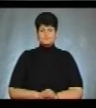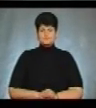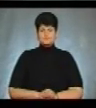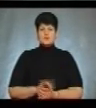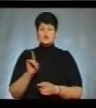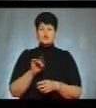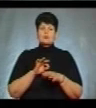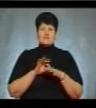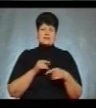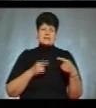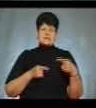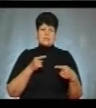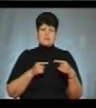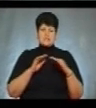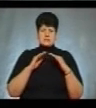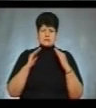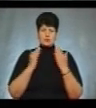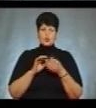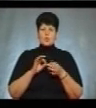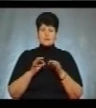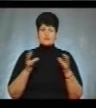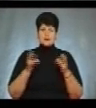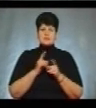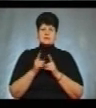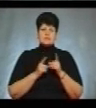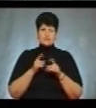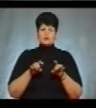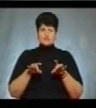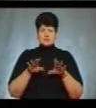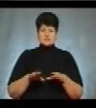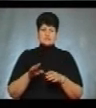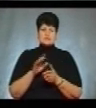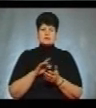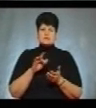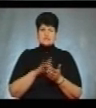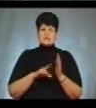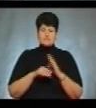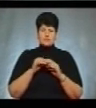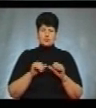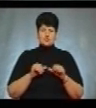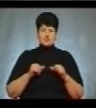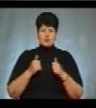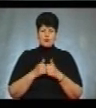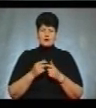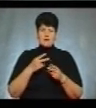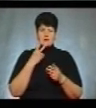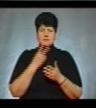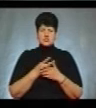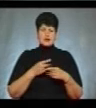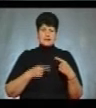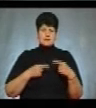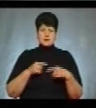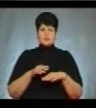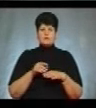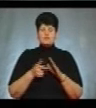Щоб провести дебати на стадіоні Олімпійський, треба змінити постанову «Центрвиборчкому», яка передбачає дебати тільки в студії